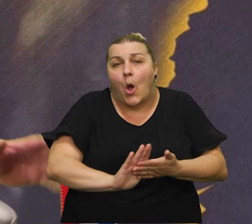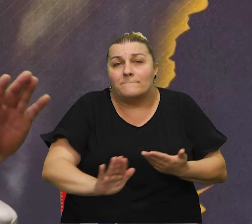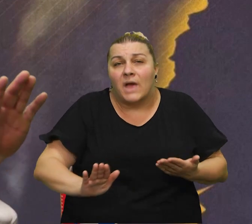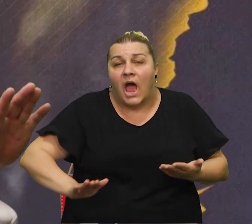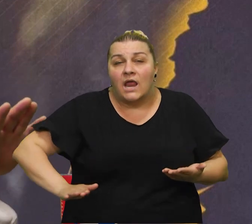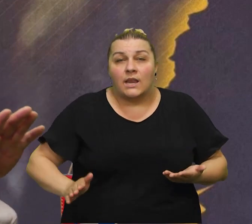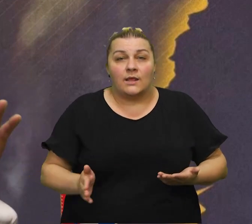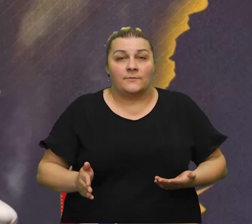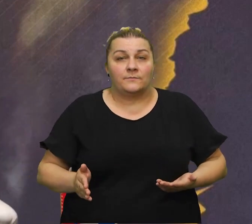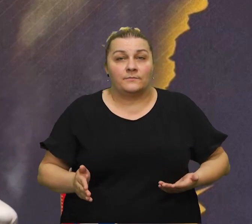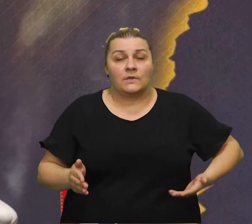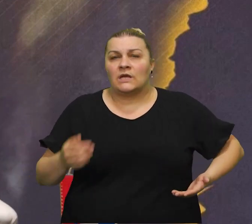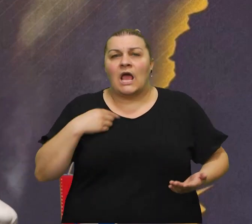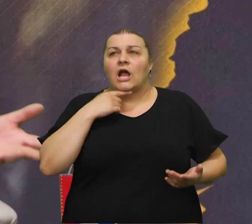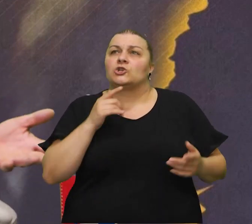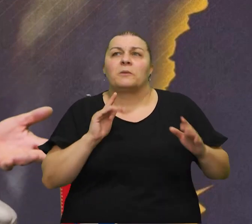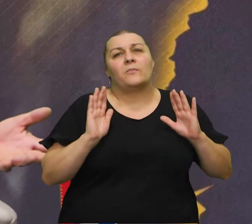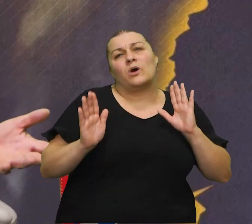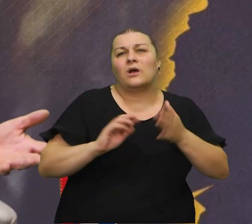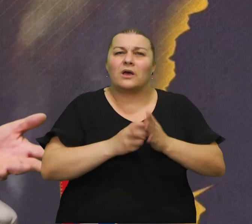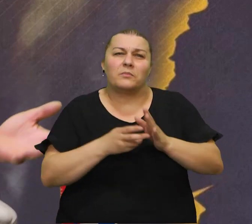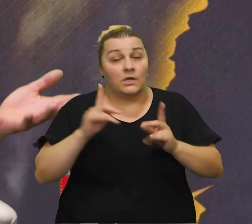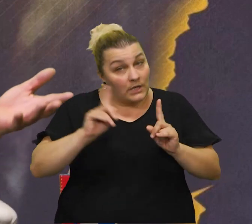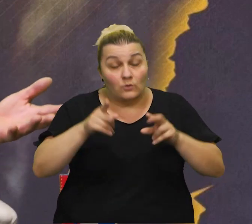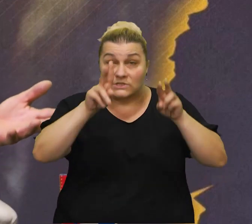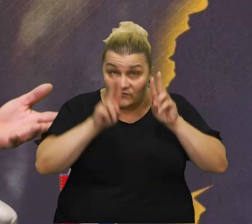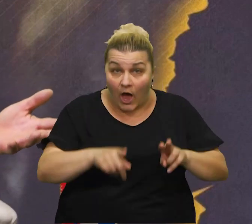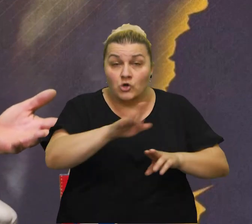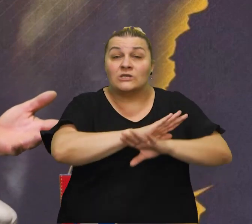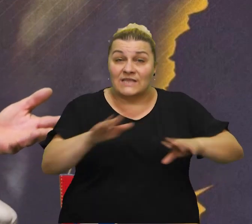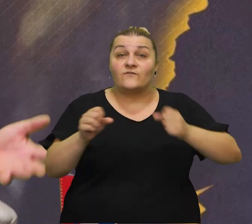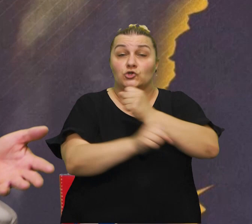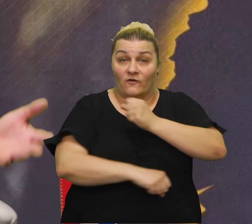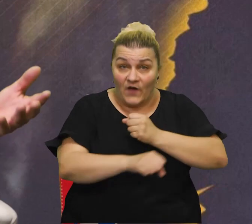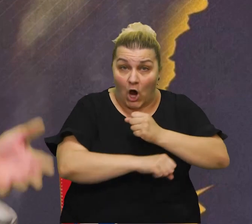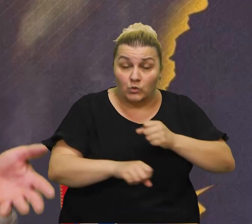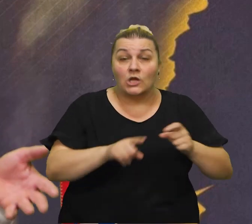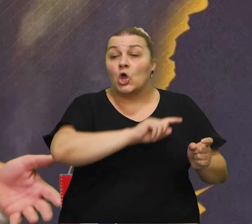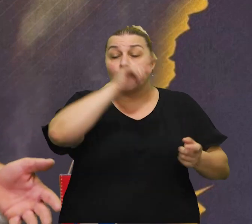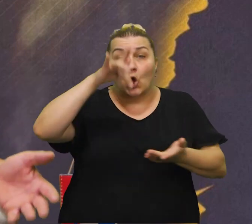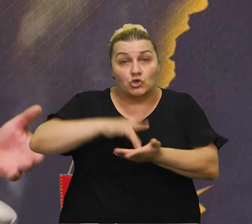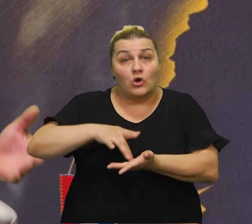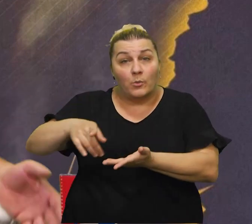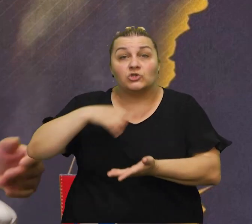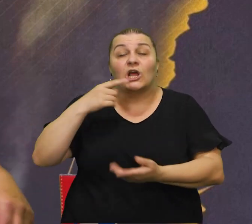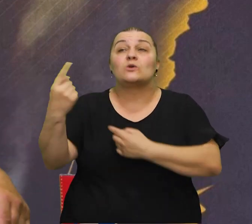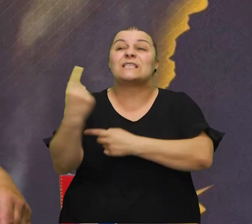ne ovo ne možete da se tako ja zbog njega to nego to je stvarno tako čovjek završava fakultete došla me na položaj kada zapovedniče